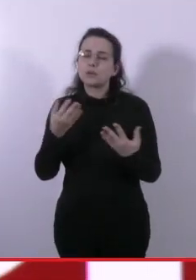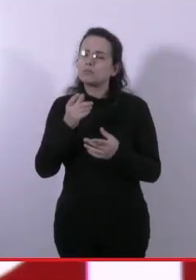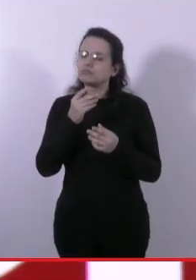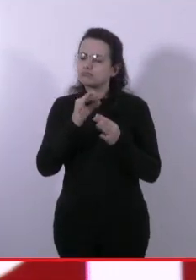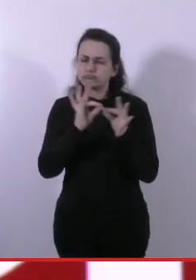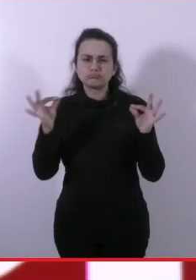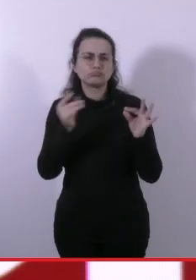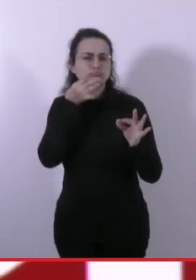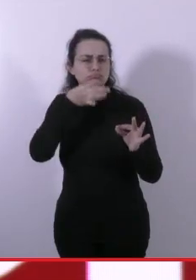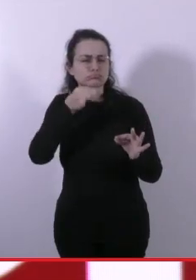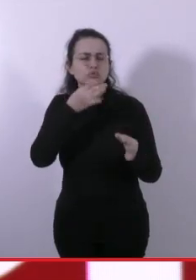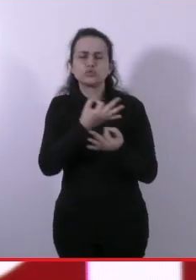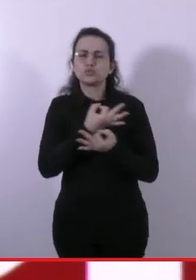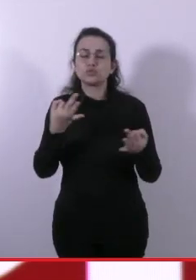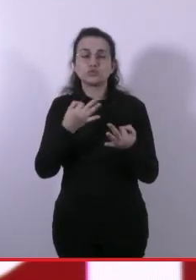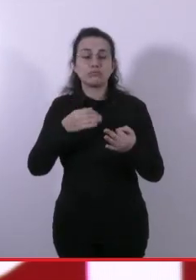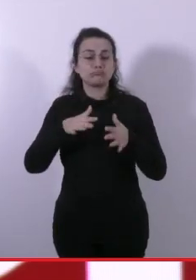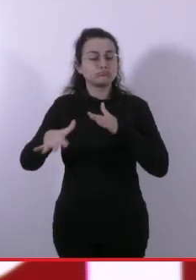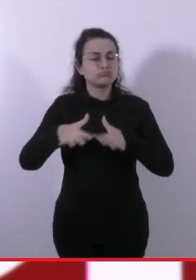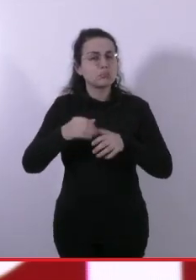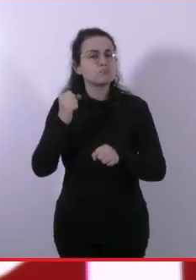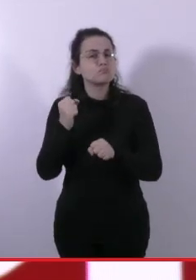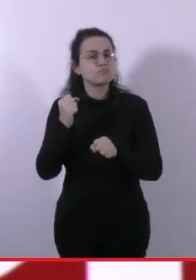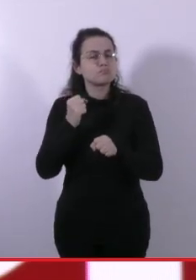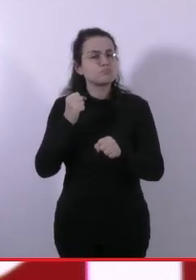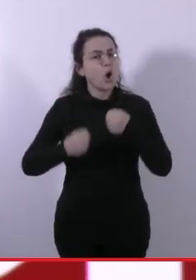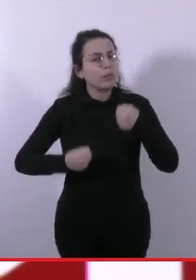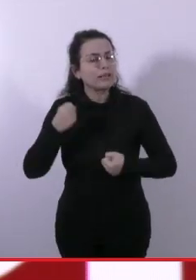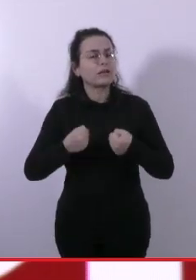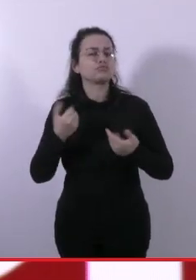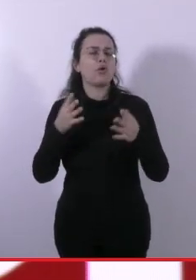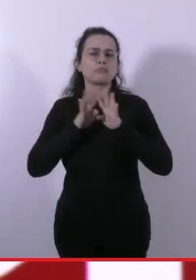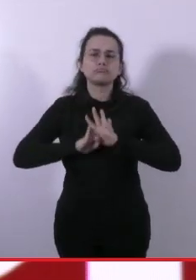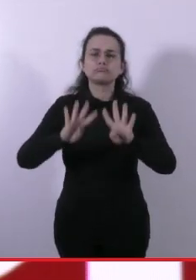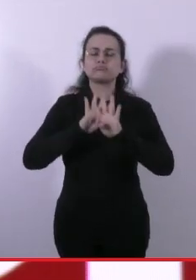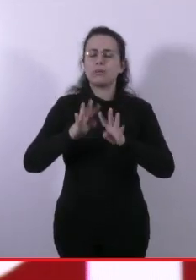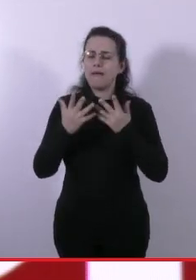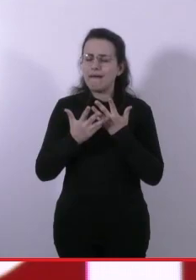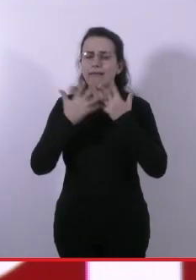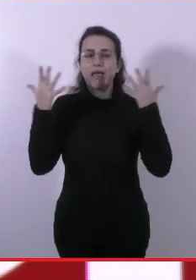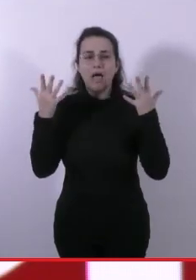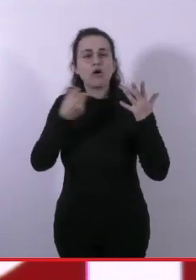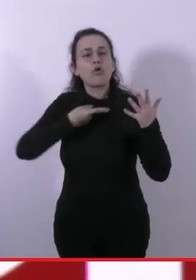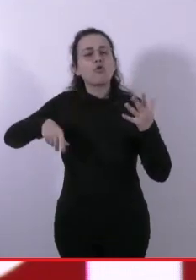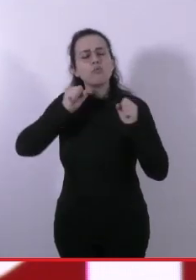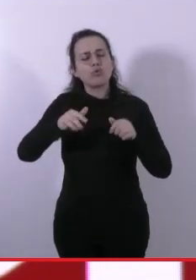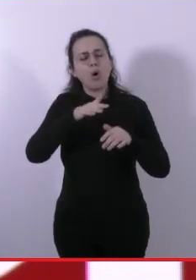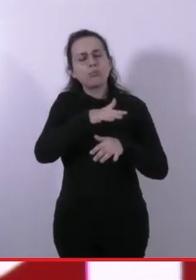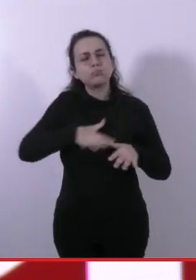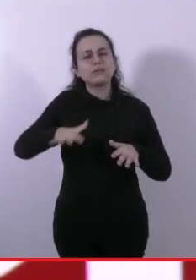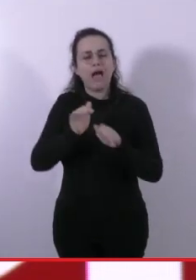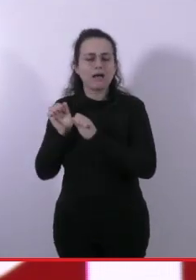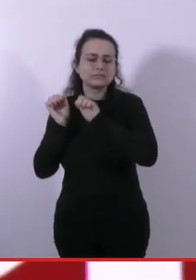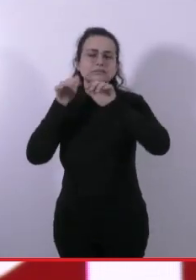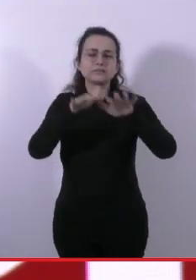Bisogna mobilitarci, perché se ci mobilitiamo con parole d'ordine chiare, noi possiamo invadere le piazze. L'abbiamo fatto